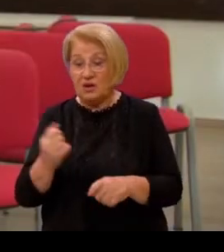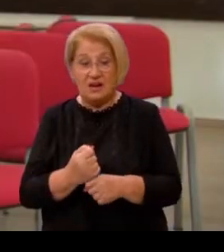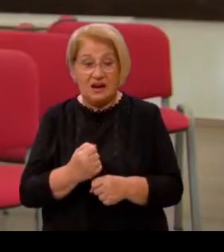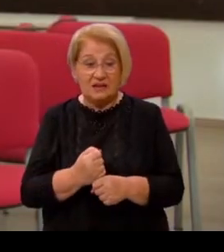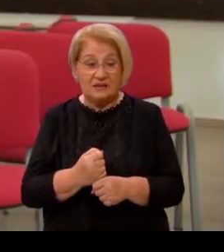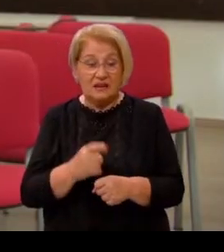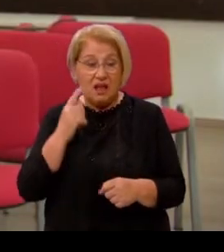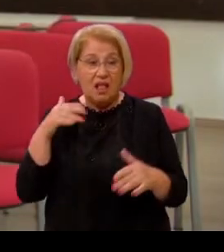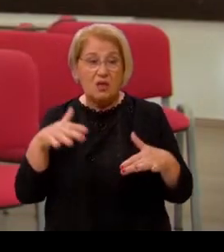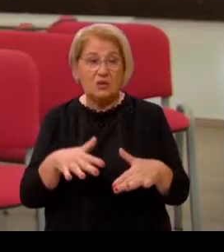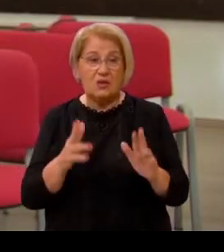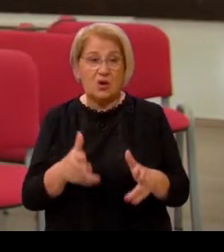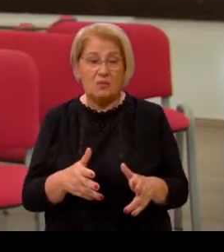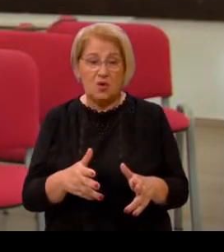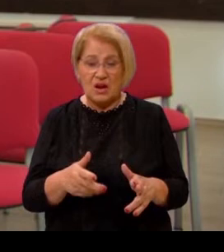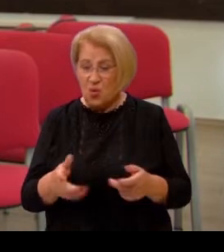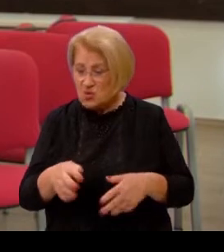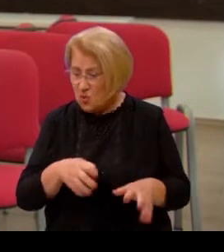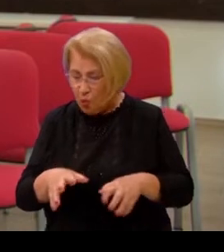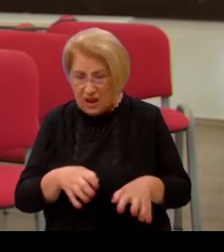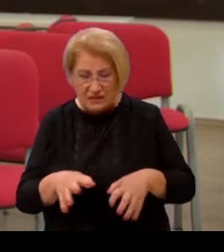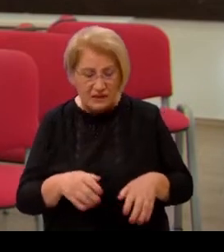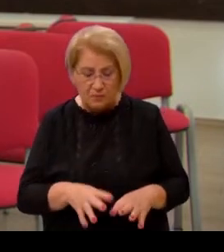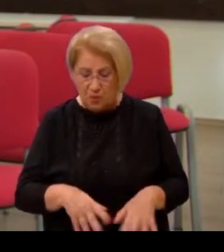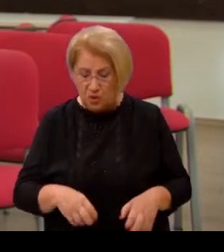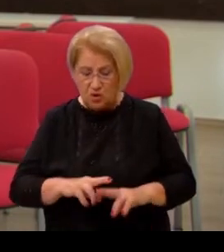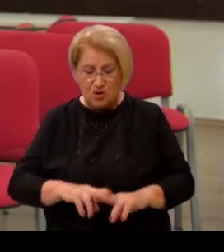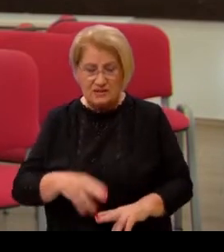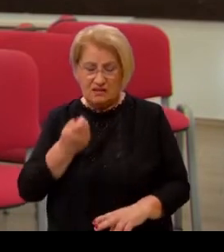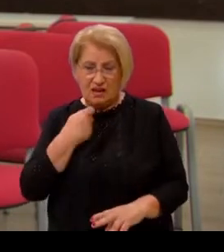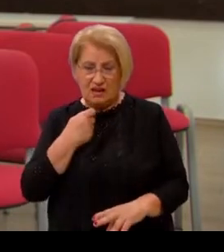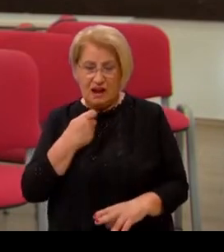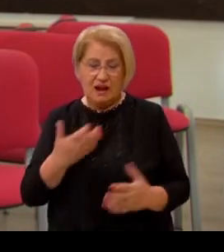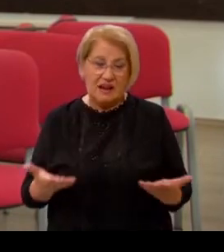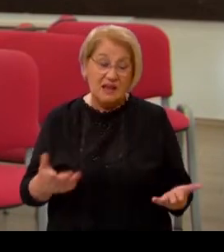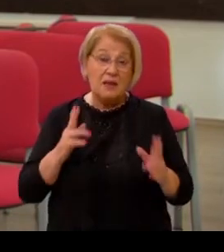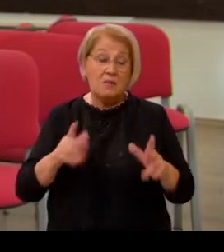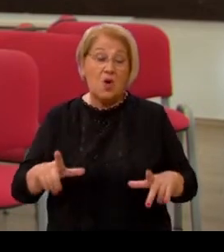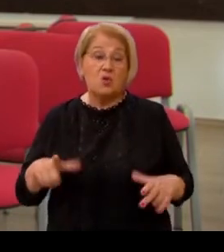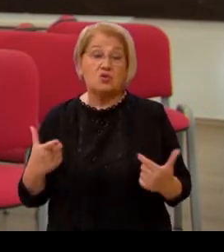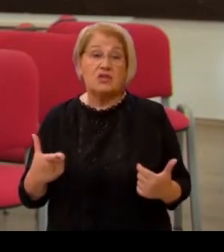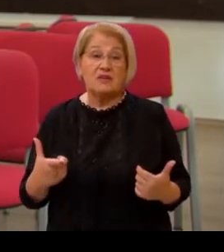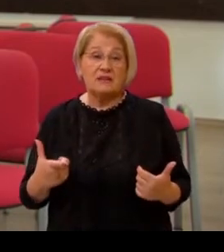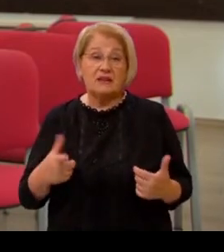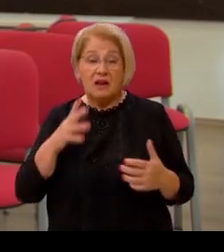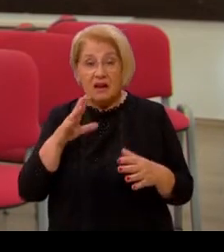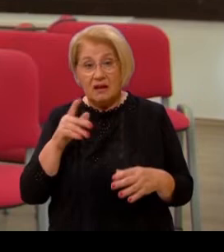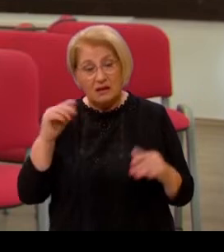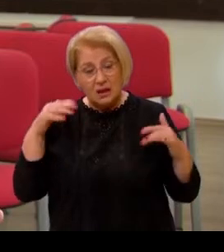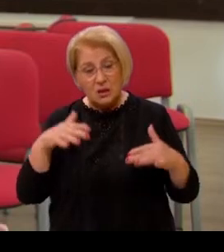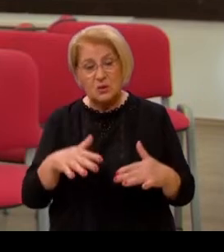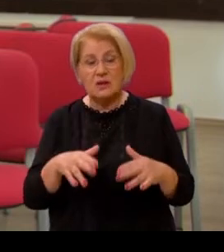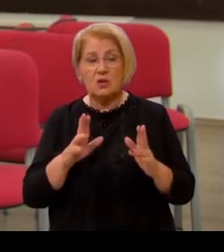skupljati po tržnicama, po podu, ostatke hrane i površa da bi preživjeli, ljudi koji moraju